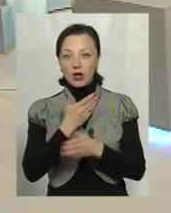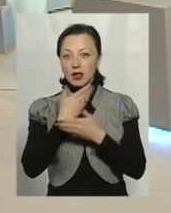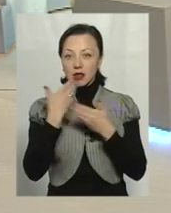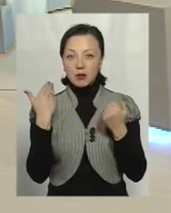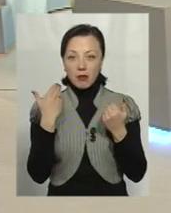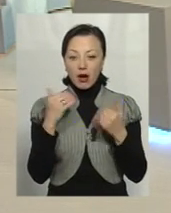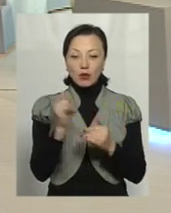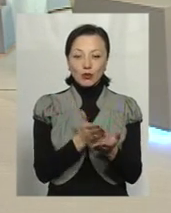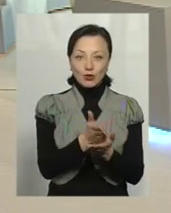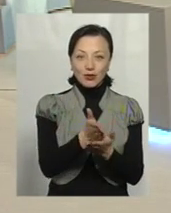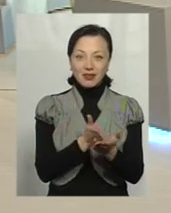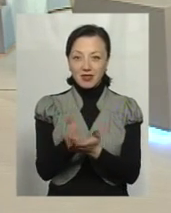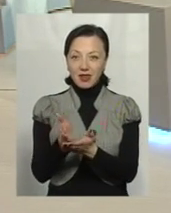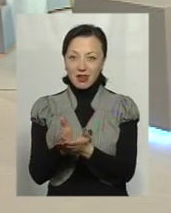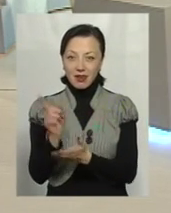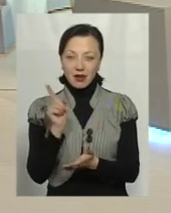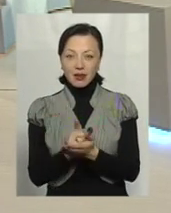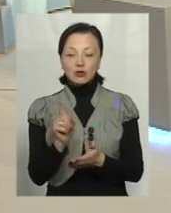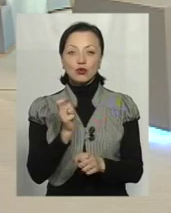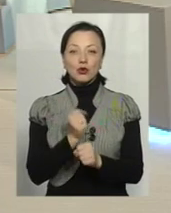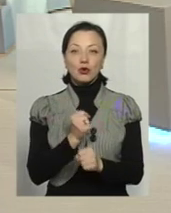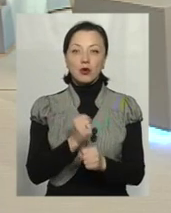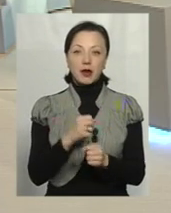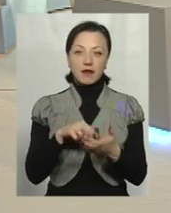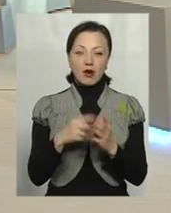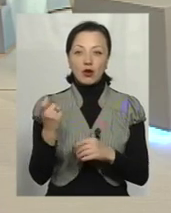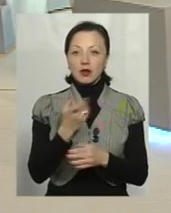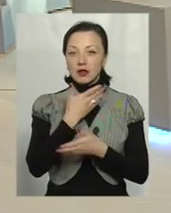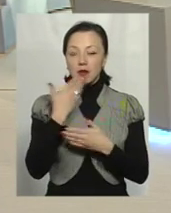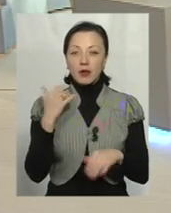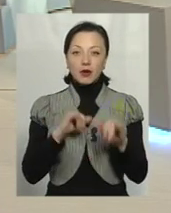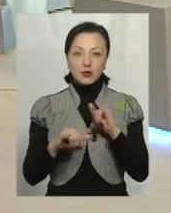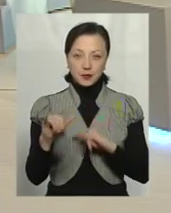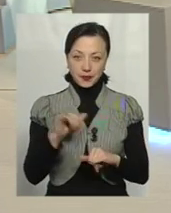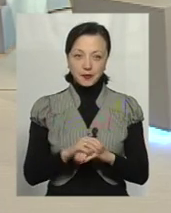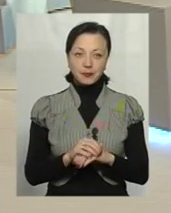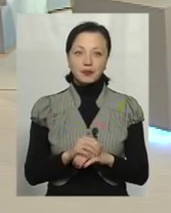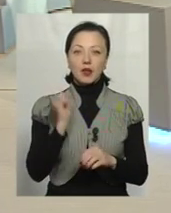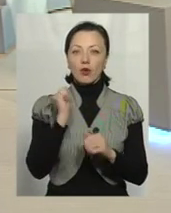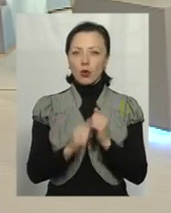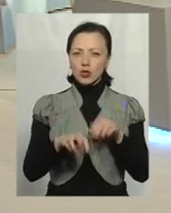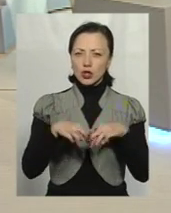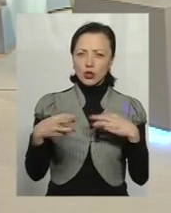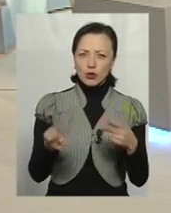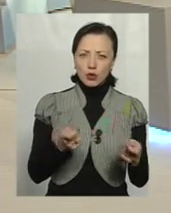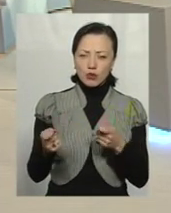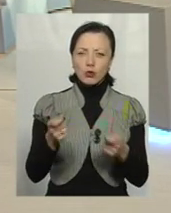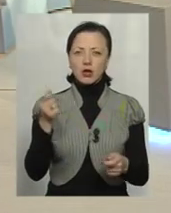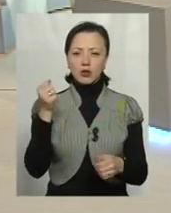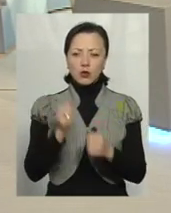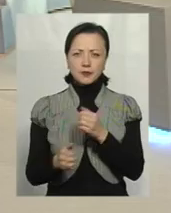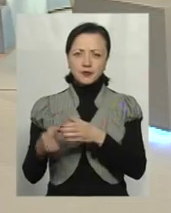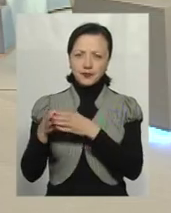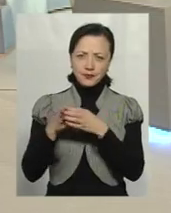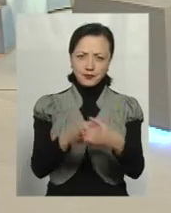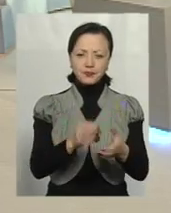дороговказів, що ж вони роблять в економіці. Бо немає головно стратегії. уряд, кожна каденція пише